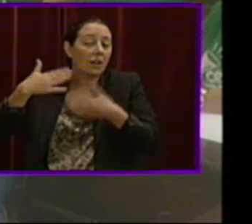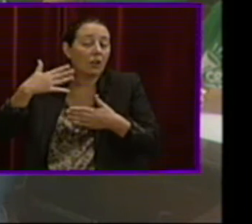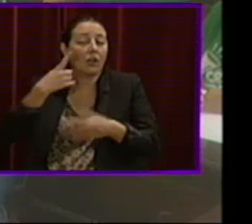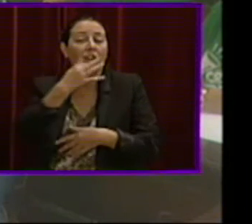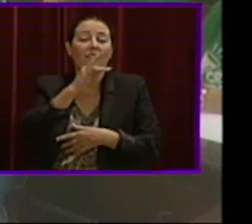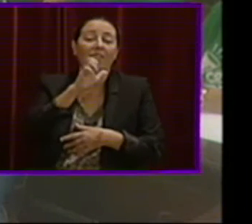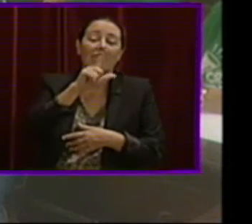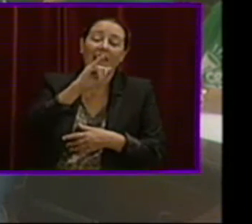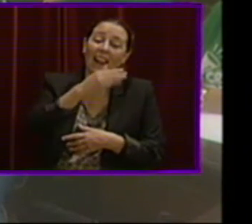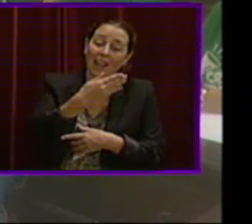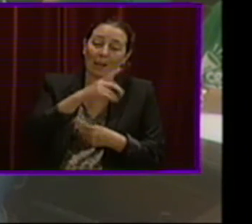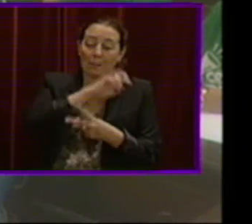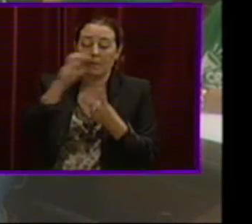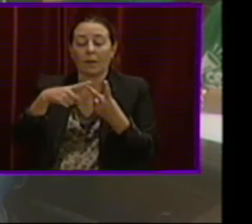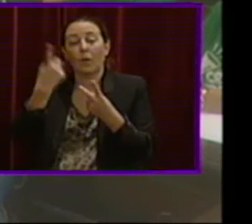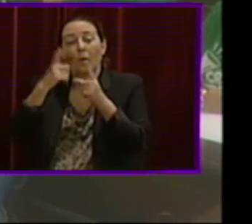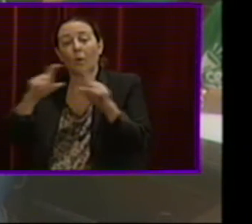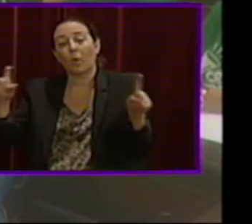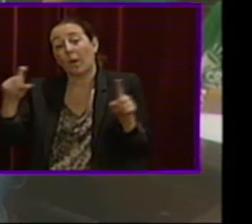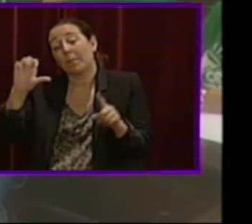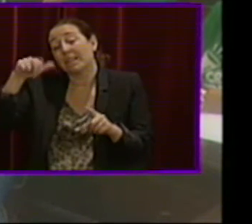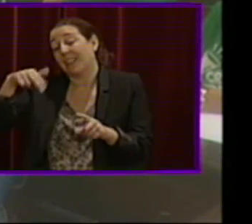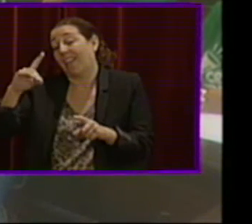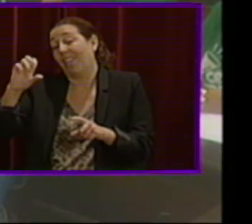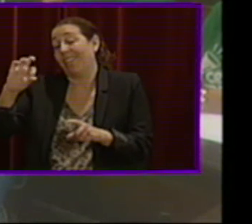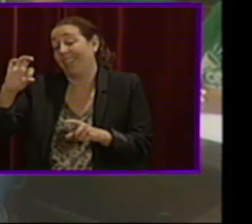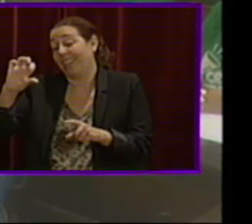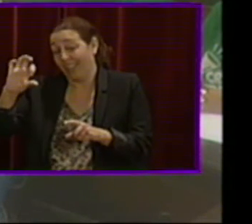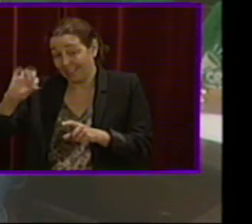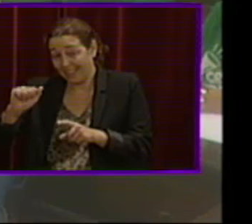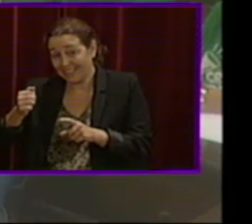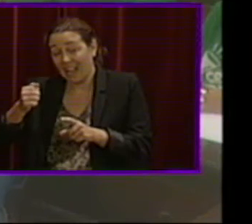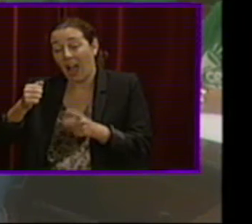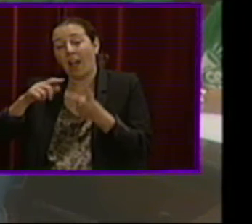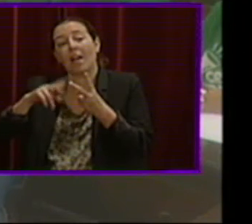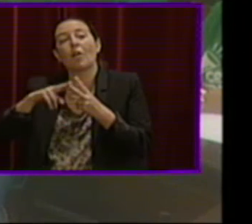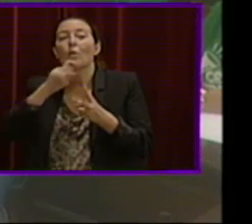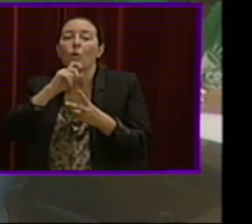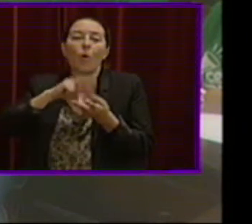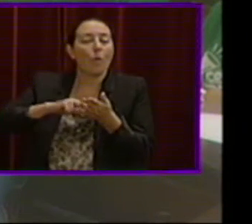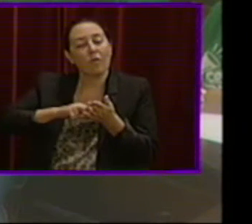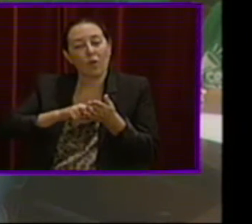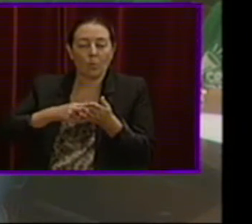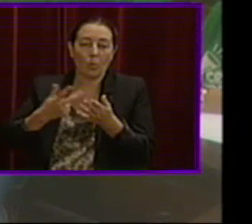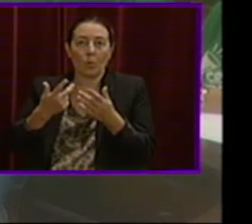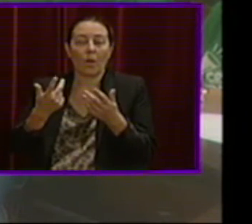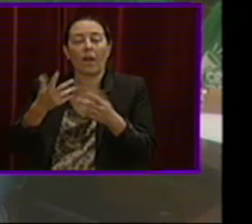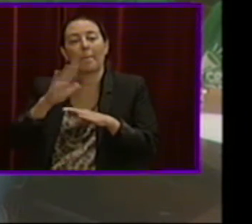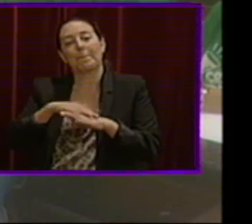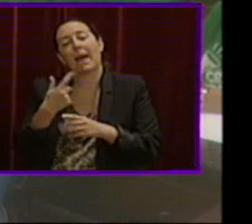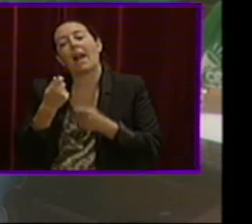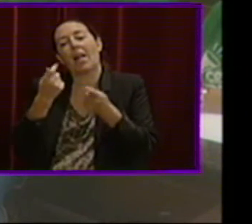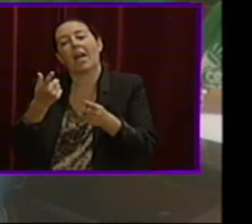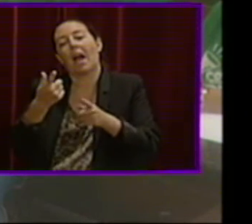la Filipe i una empresa que és Endesa en quant a establir una fórmula per intentar solucionar alguns problemes